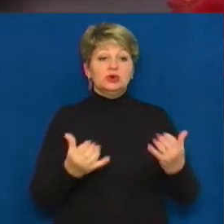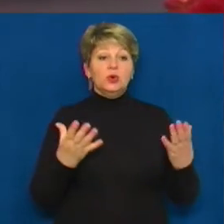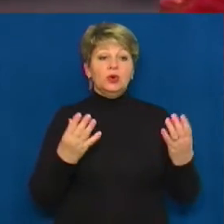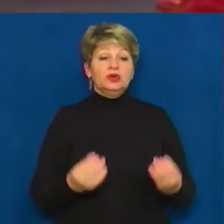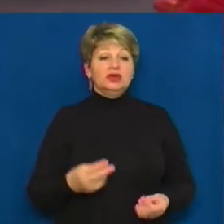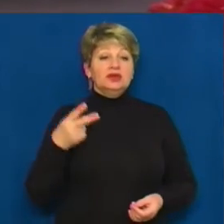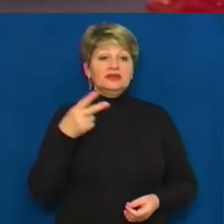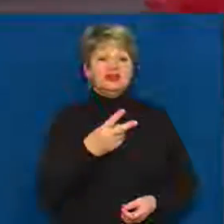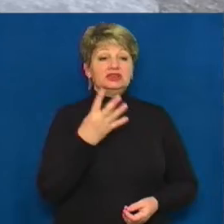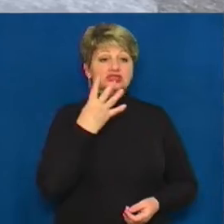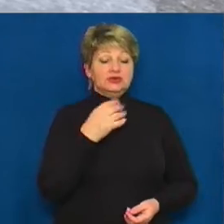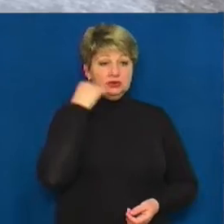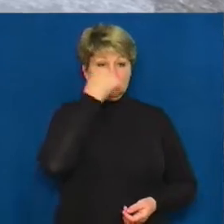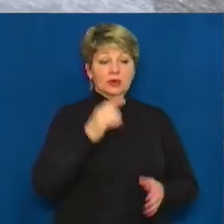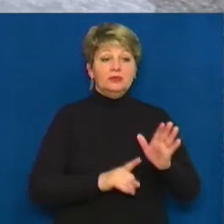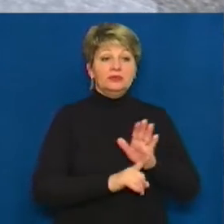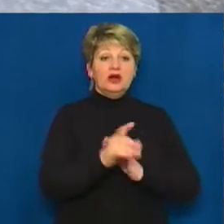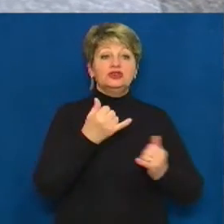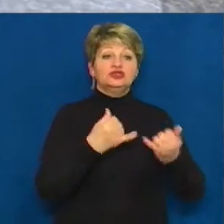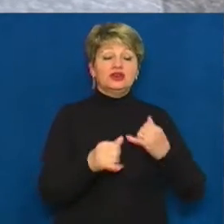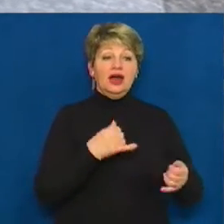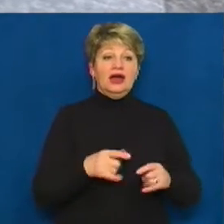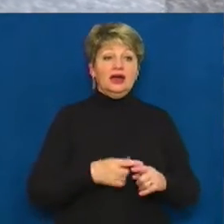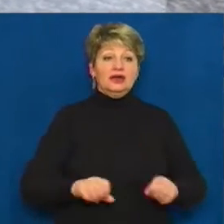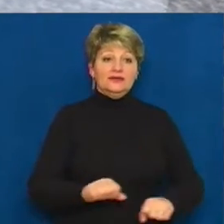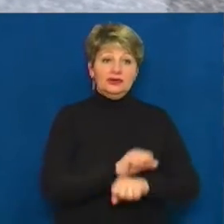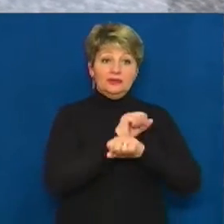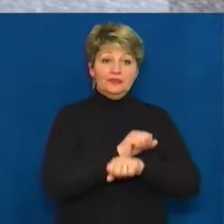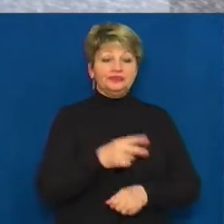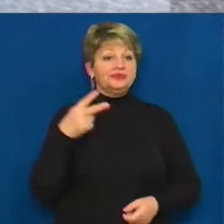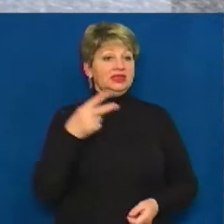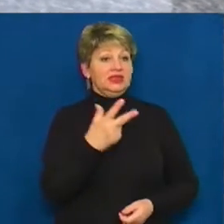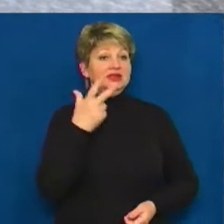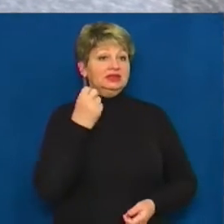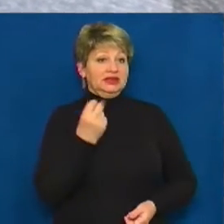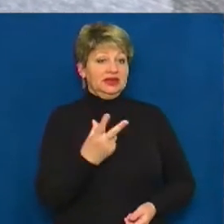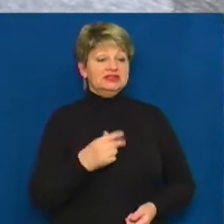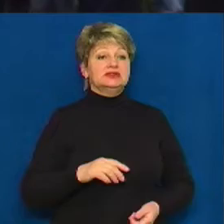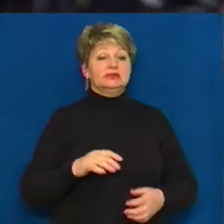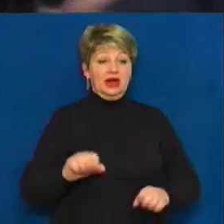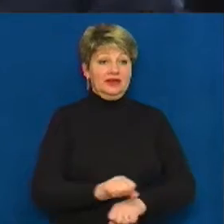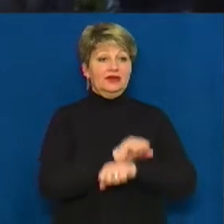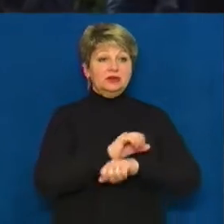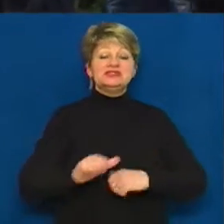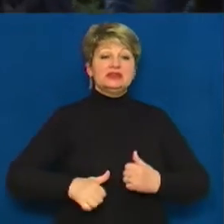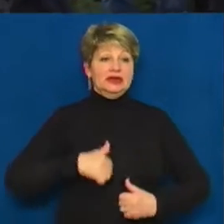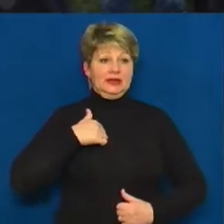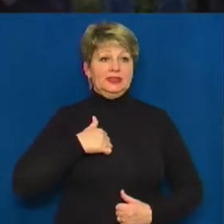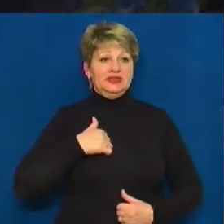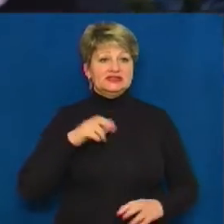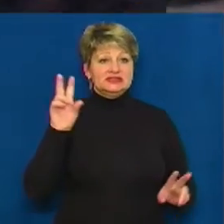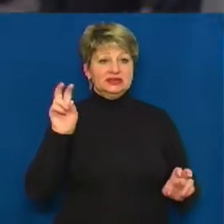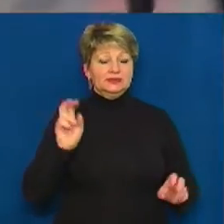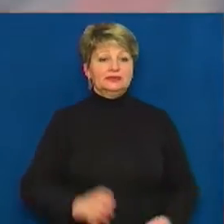2004 році почалася помаранчева революція, а у 2013 – революція гідності. Ольга Горжій, Федір